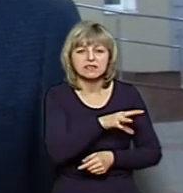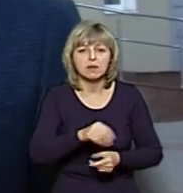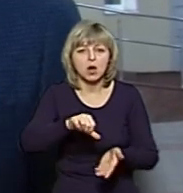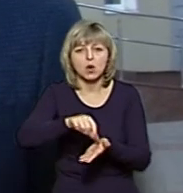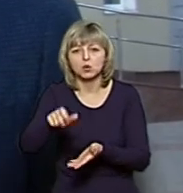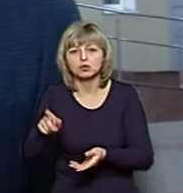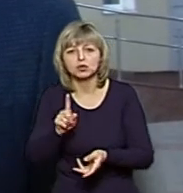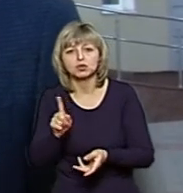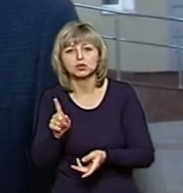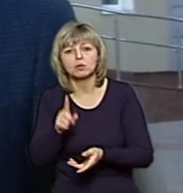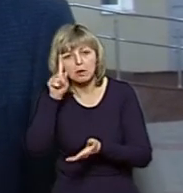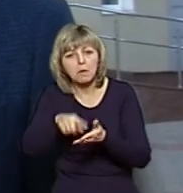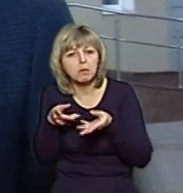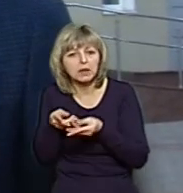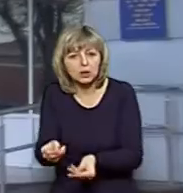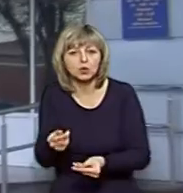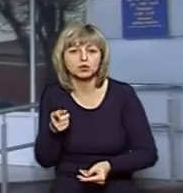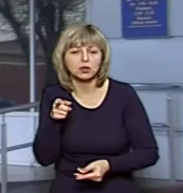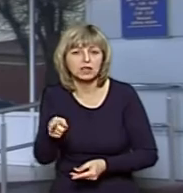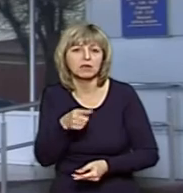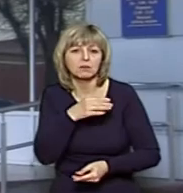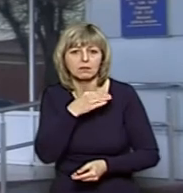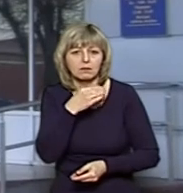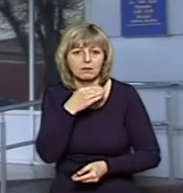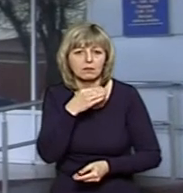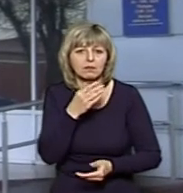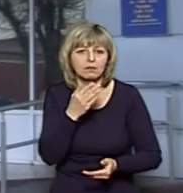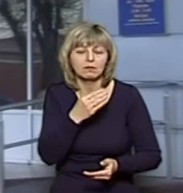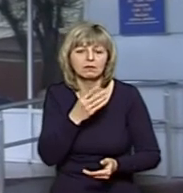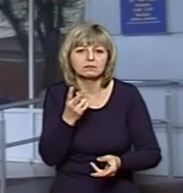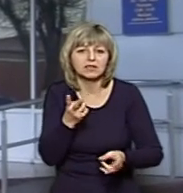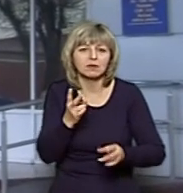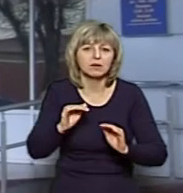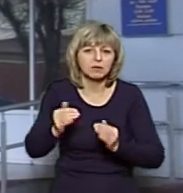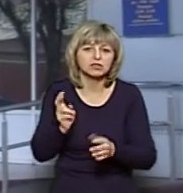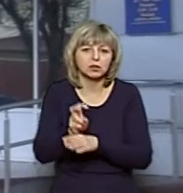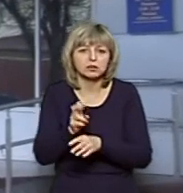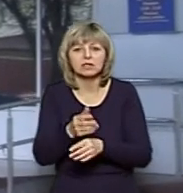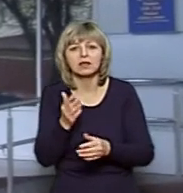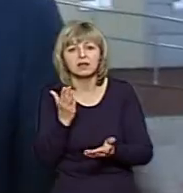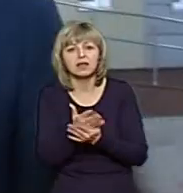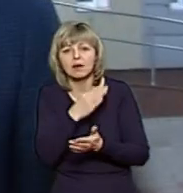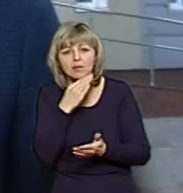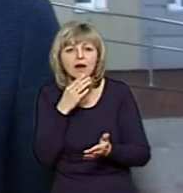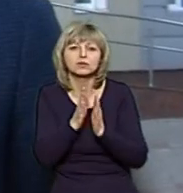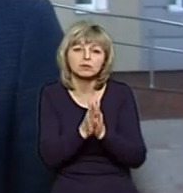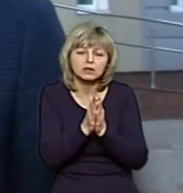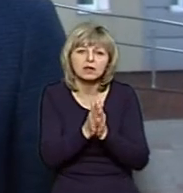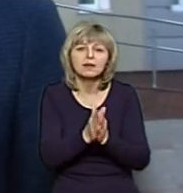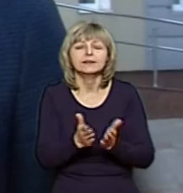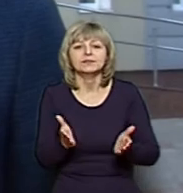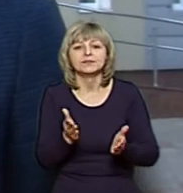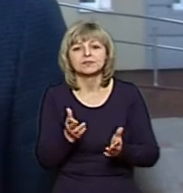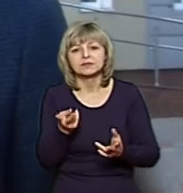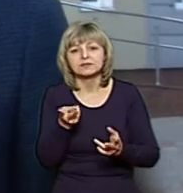якимось чином і переконувати їх, що це і їм ризик. Дуже багато є і клопотань про відкладення справ, всіки самі люди розуміють, що це додаткові